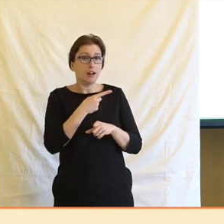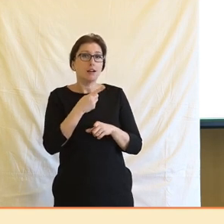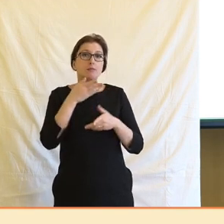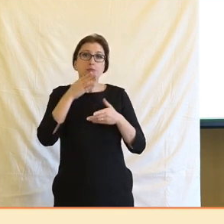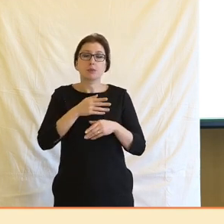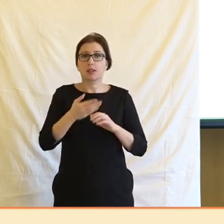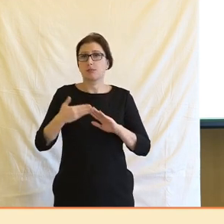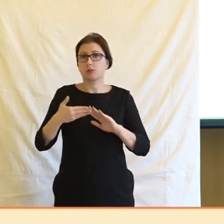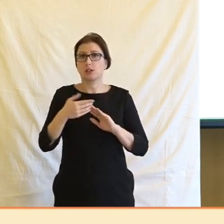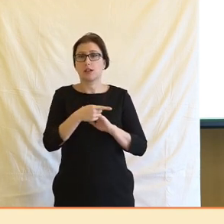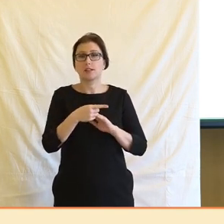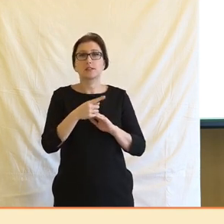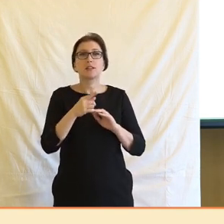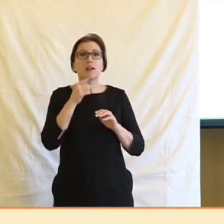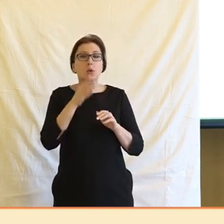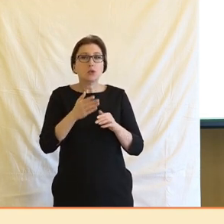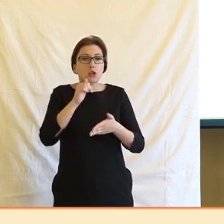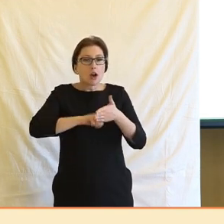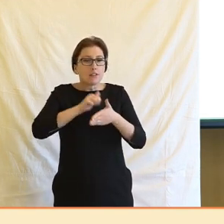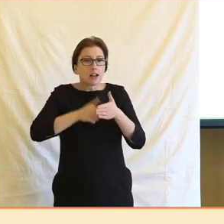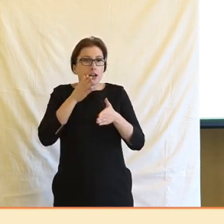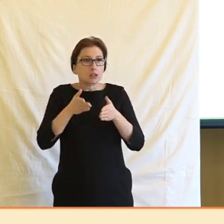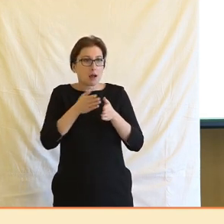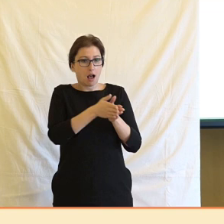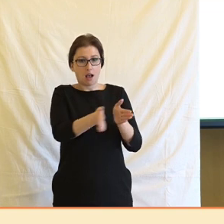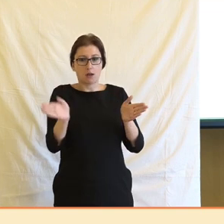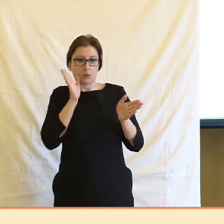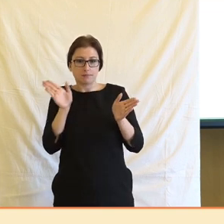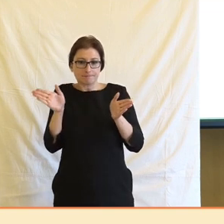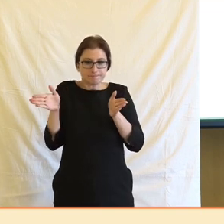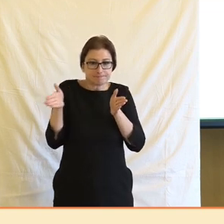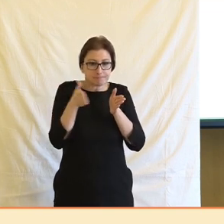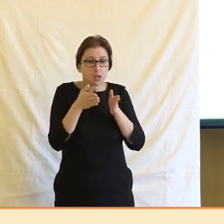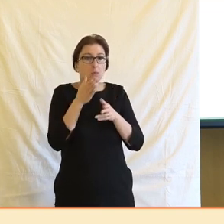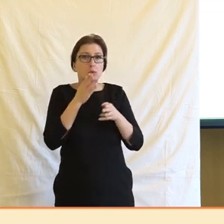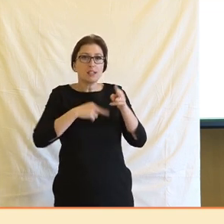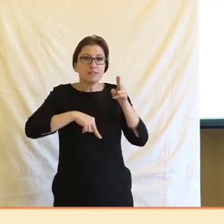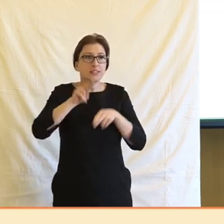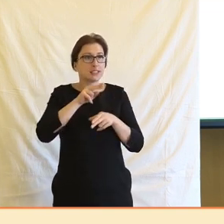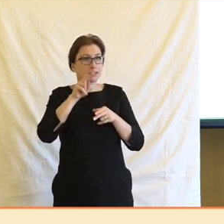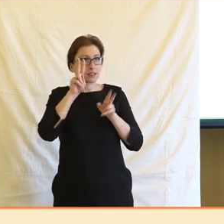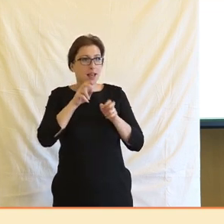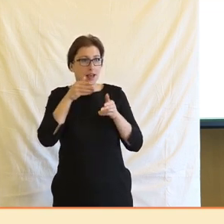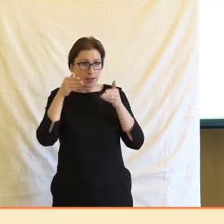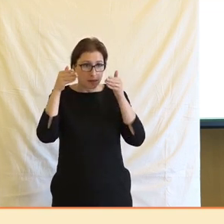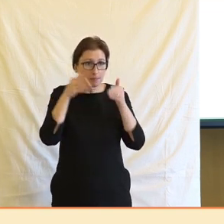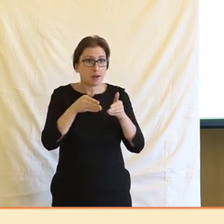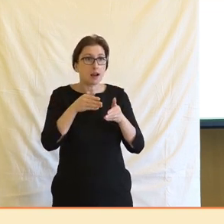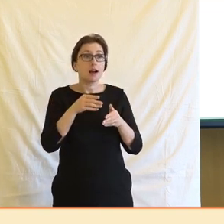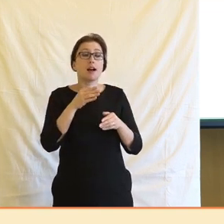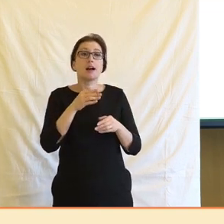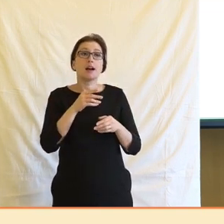očekávat, že se bude proměňovat profilace té novinářské profese, to znamená prostě, bude to vypadat technicky, ta práce trochu jinak.